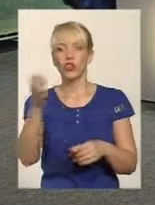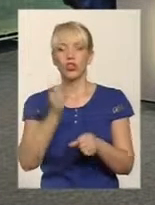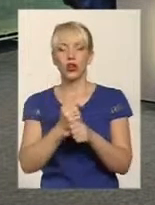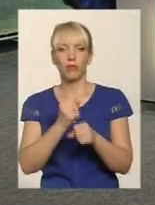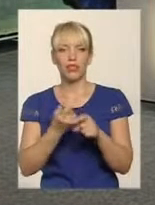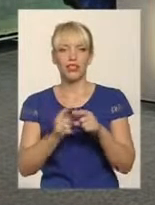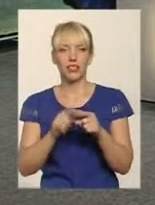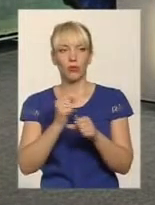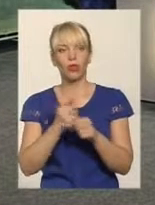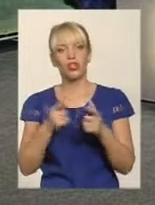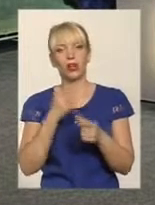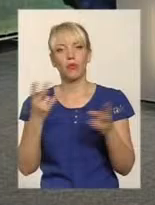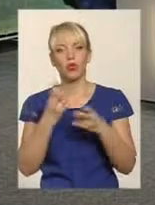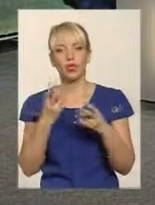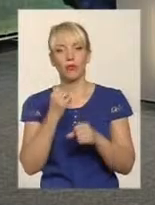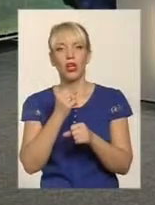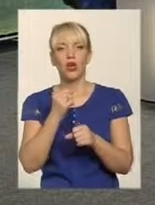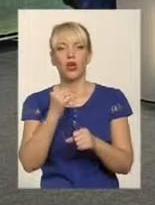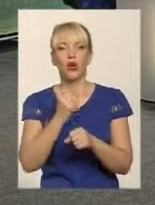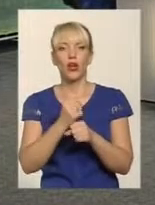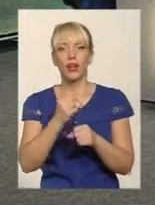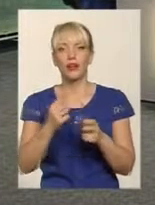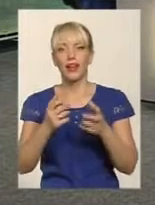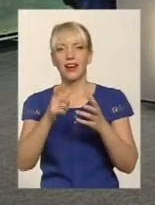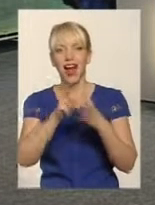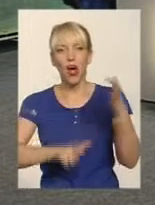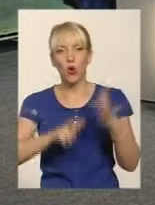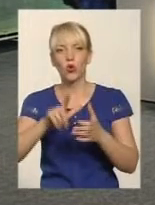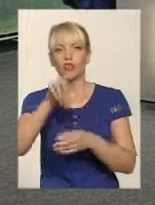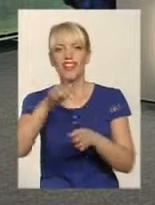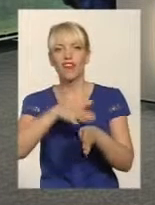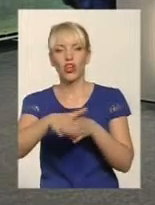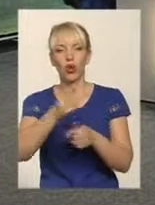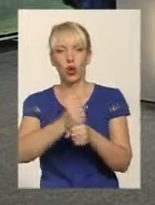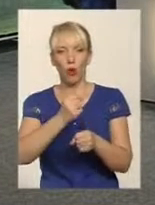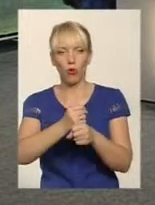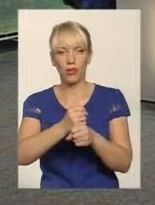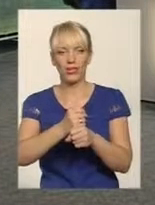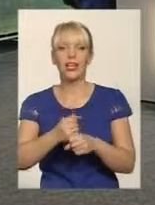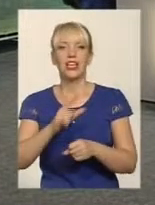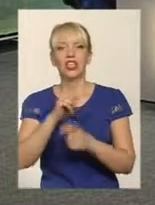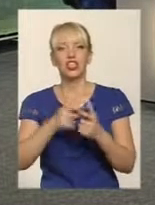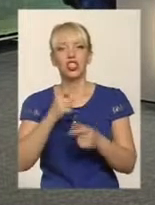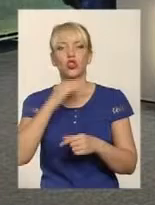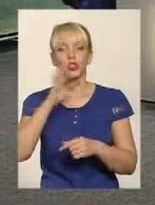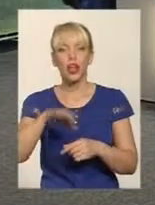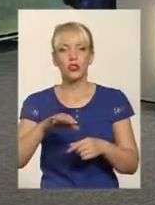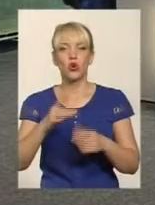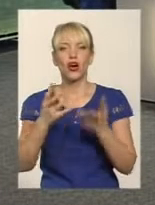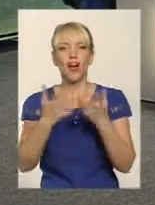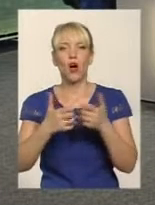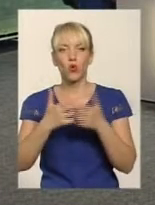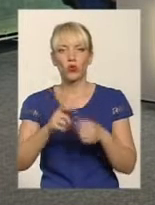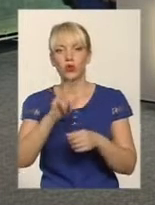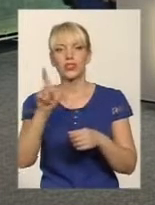Чи потрібен той рахунок за виконані роботи? Чи достатньо лише, скажімо, рахунку з магазину, що ми